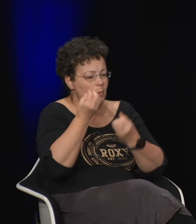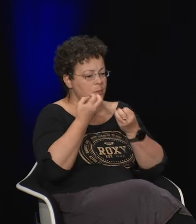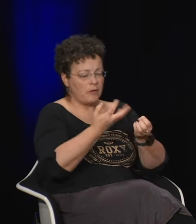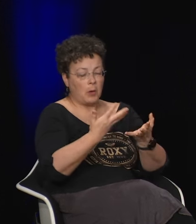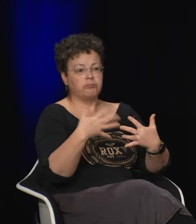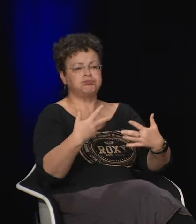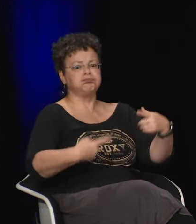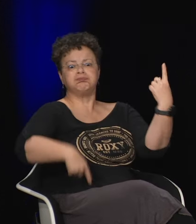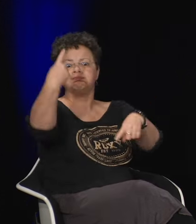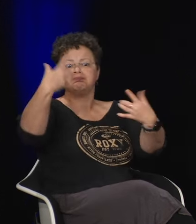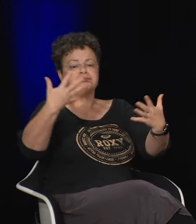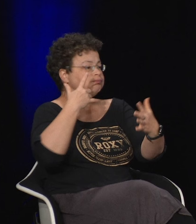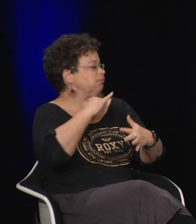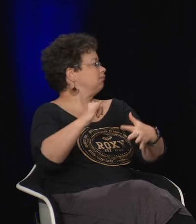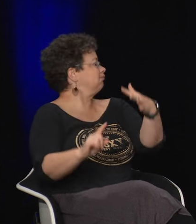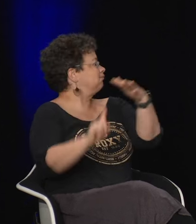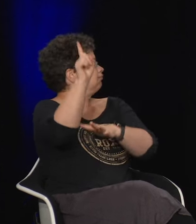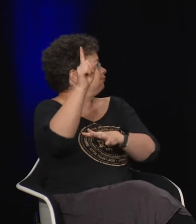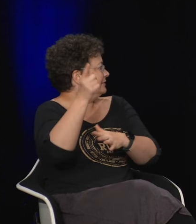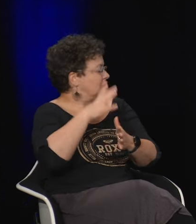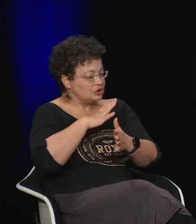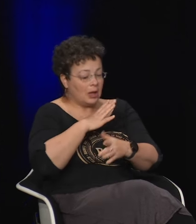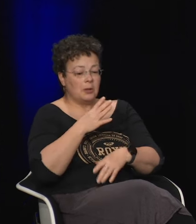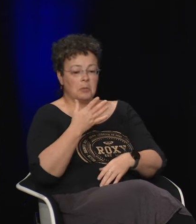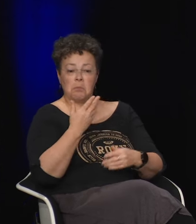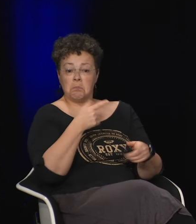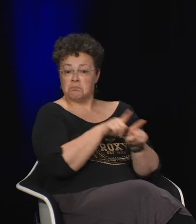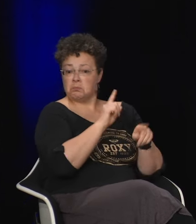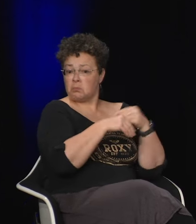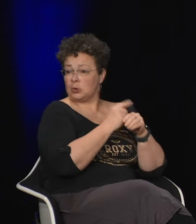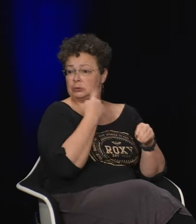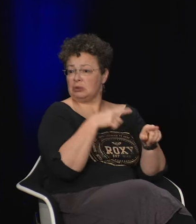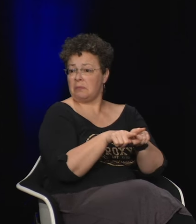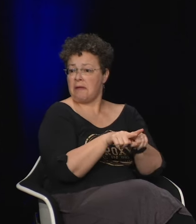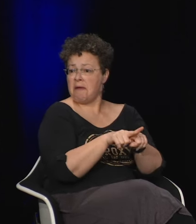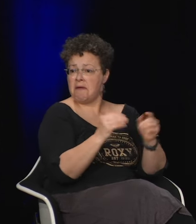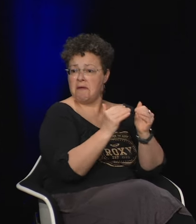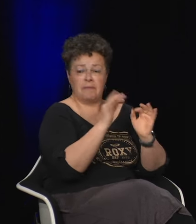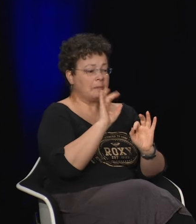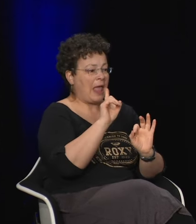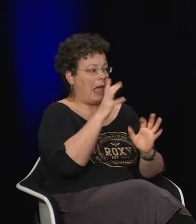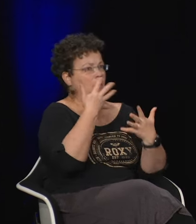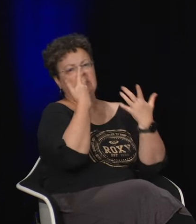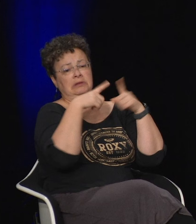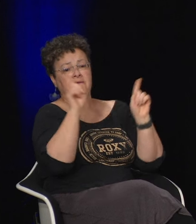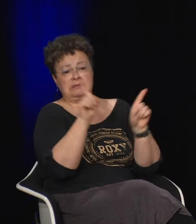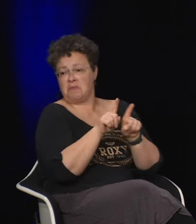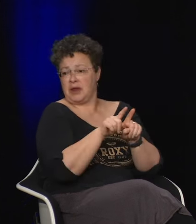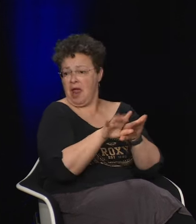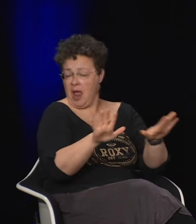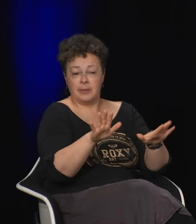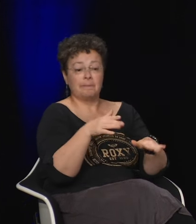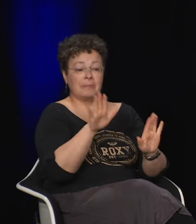au psychisme et peut-être des choses qui vont être complètement improbables j'imagine que